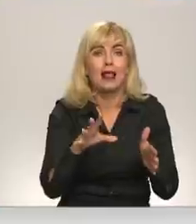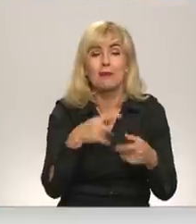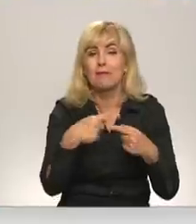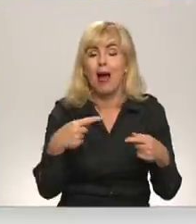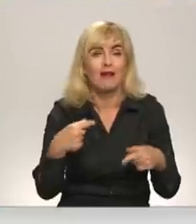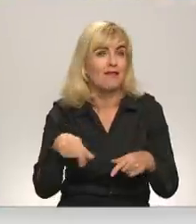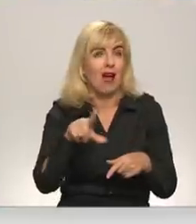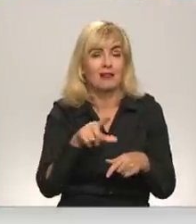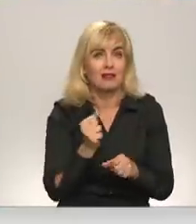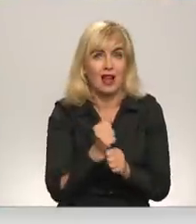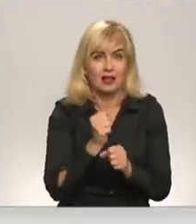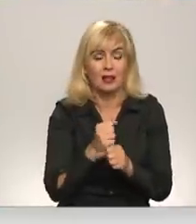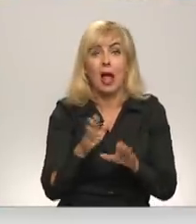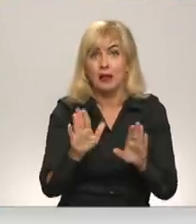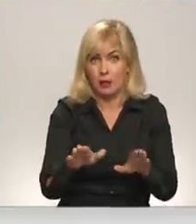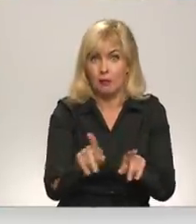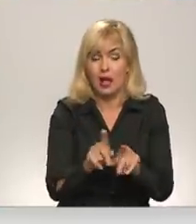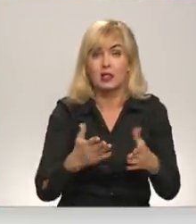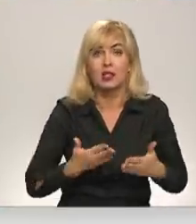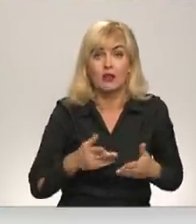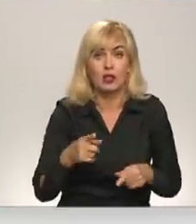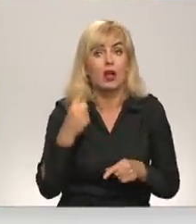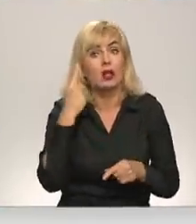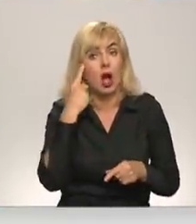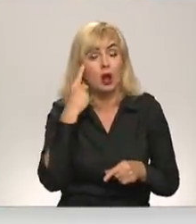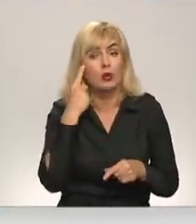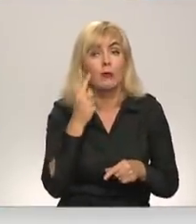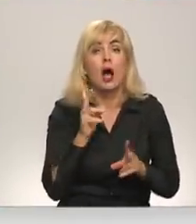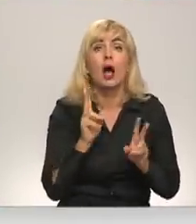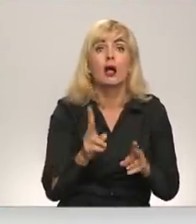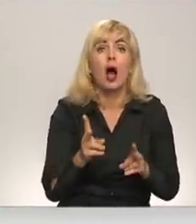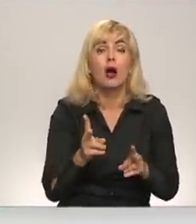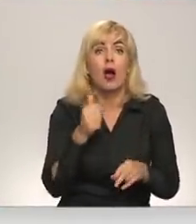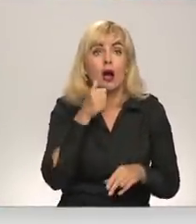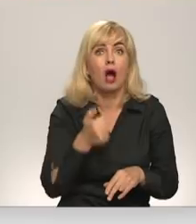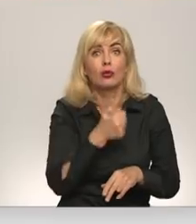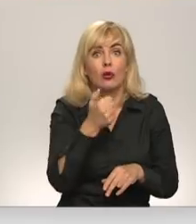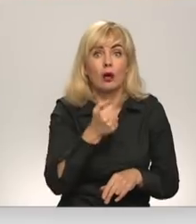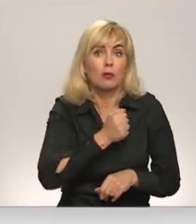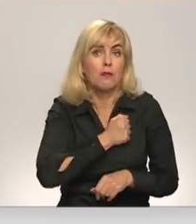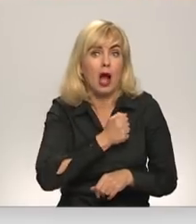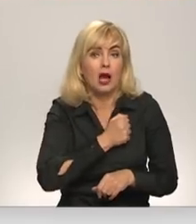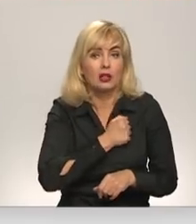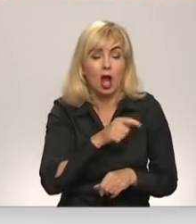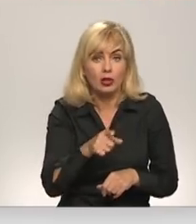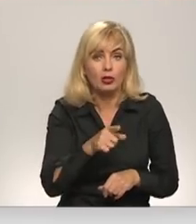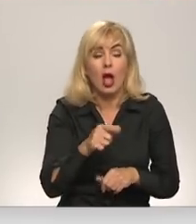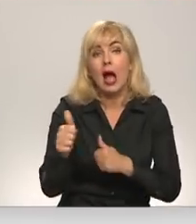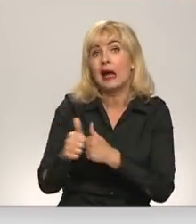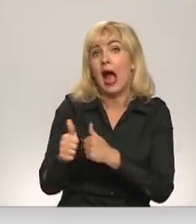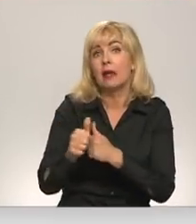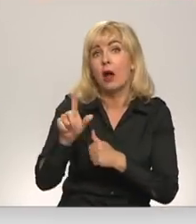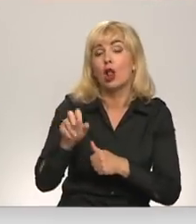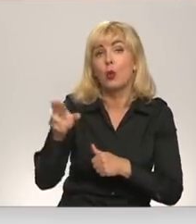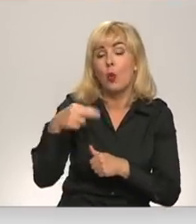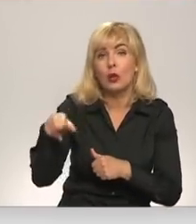nestrādā. Dzīvosies šeit vai kaut ko domās? Nē, jādomā jau. Tas jau katru gadu baidīties. Savukārt jūra kaimiņiena Ludmala